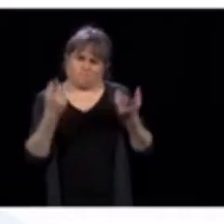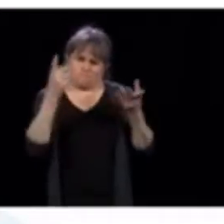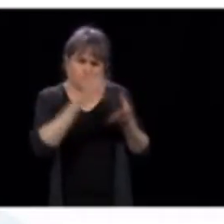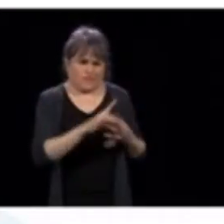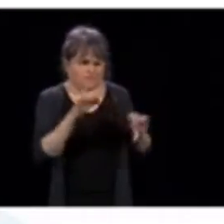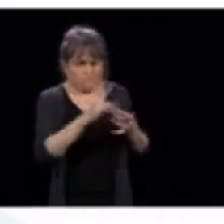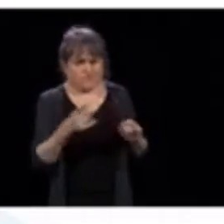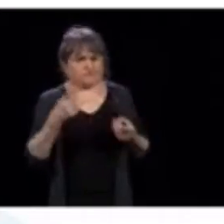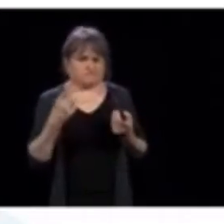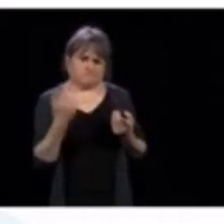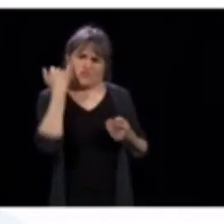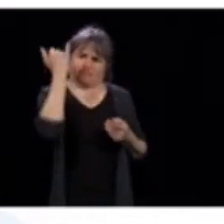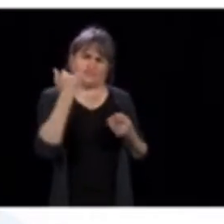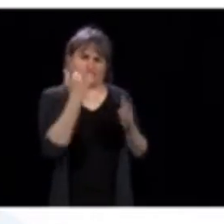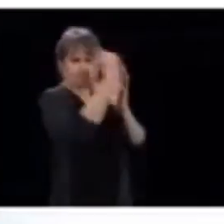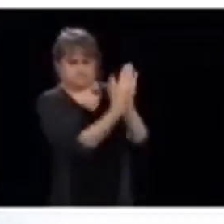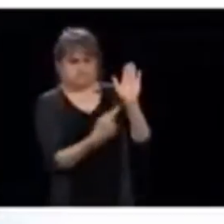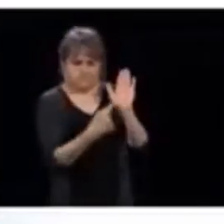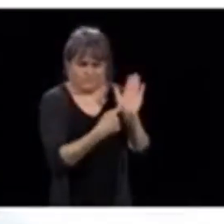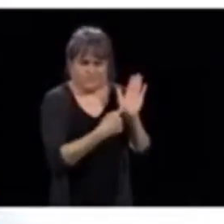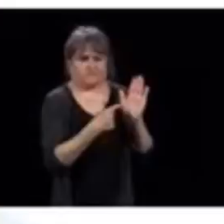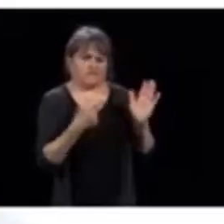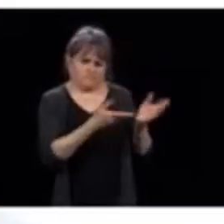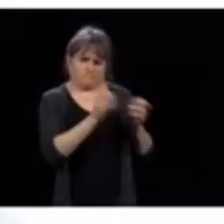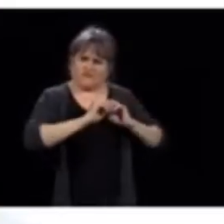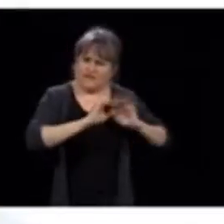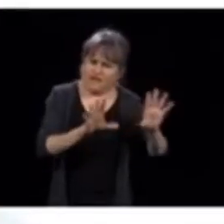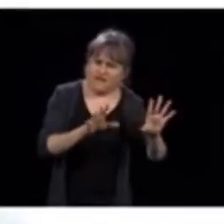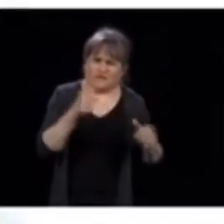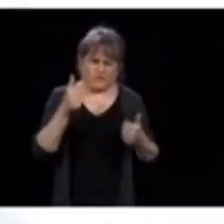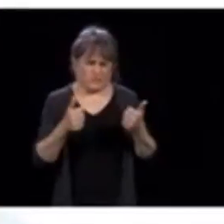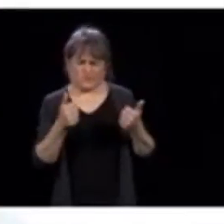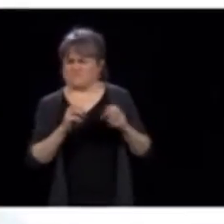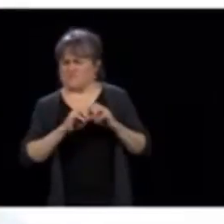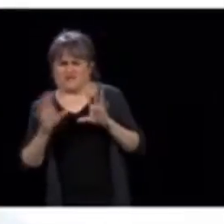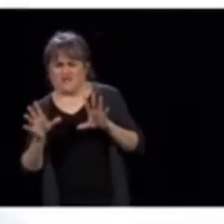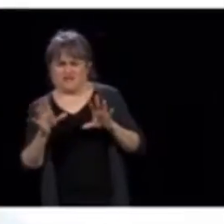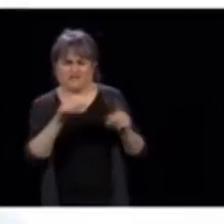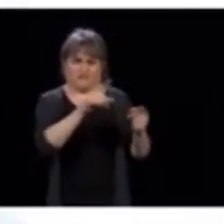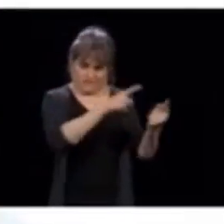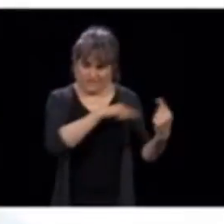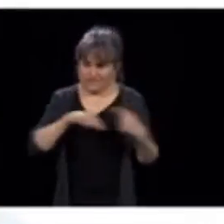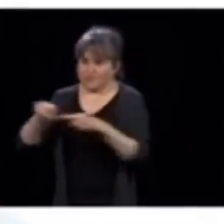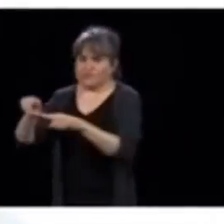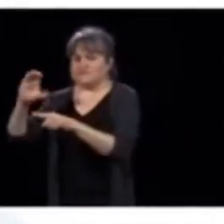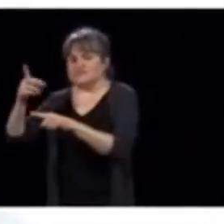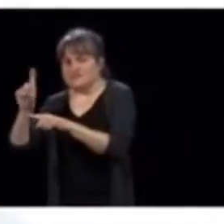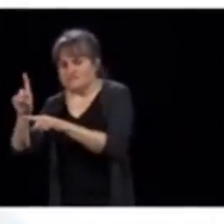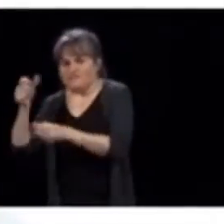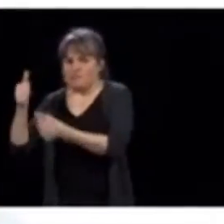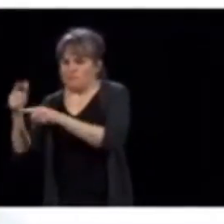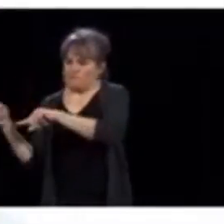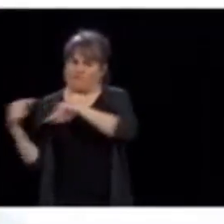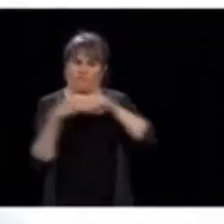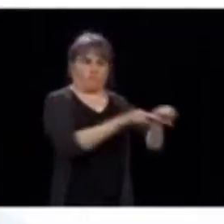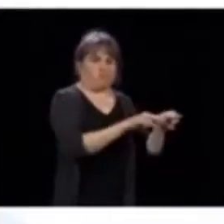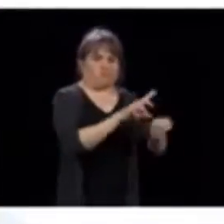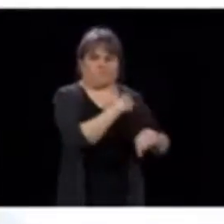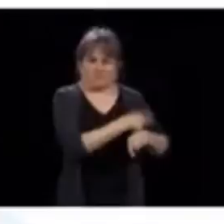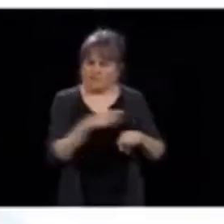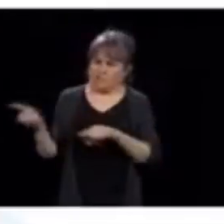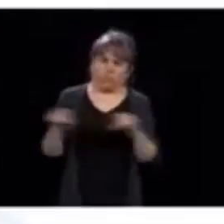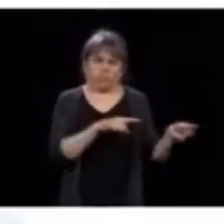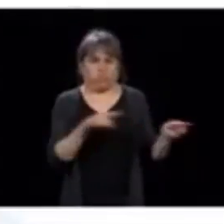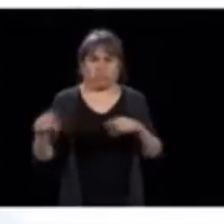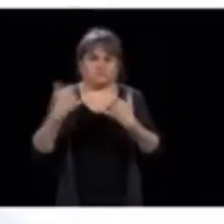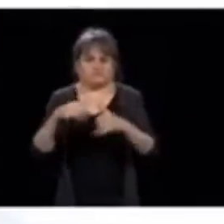concerne le délestage des activités? Est-ce qu'on revient en arrière? Puis, qu'est-ce qui arrive des médecins qui sont déjà dans les CHSLD? retournent dans les hôpitaux maintenant?